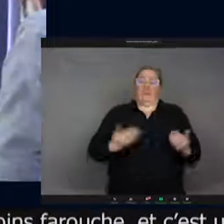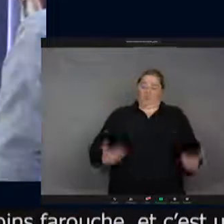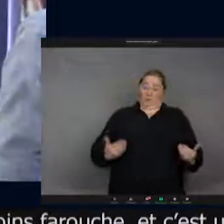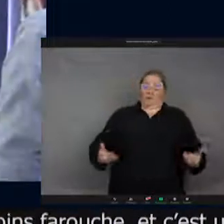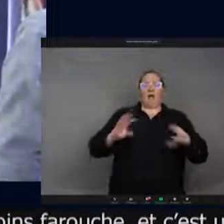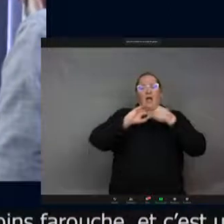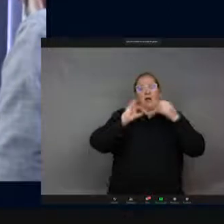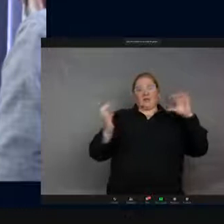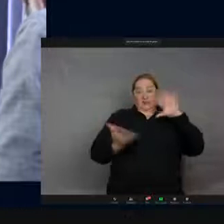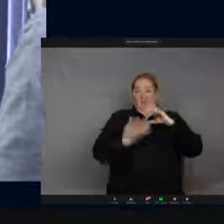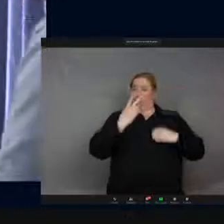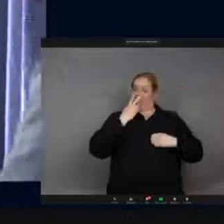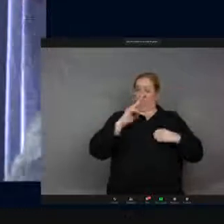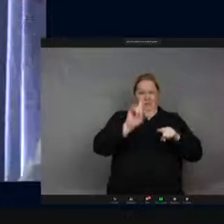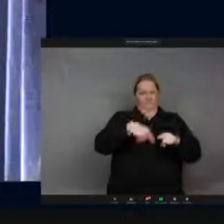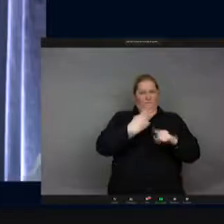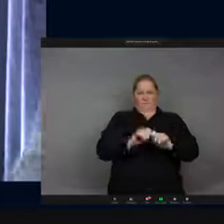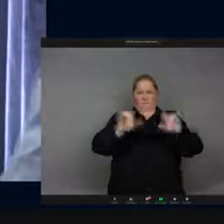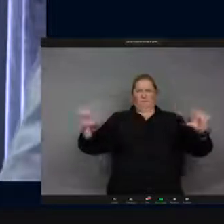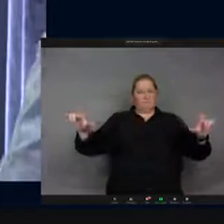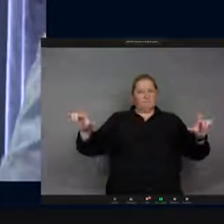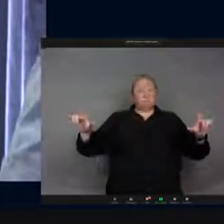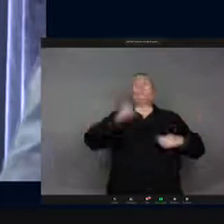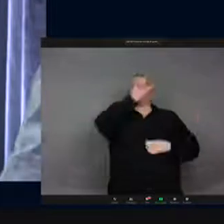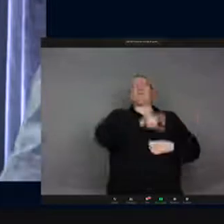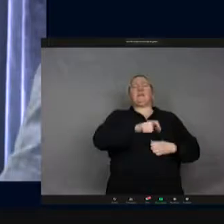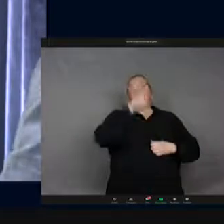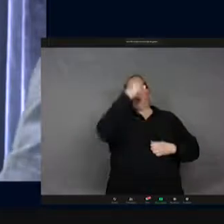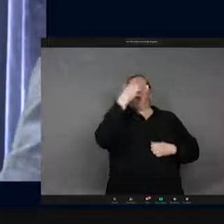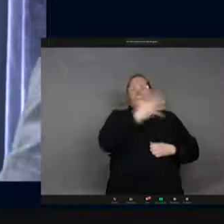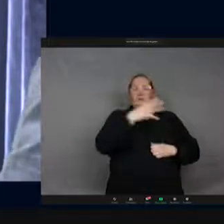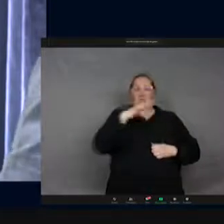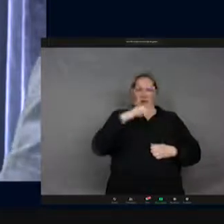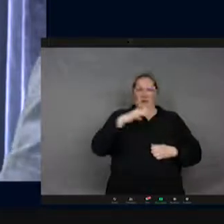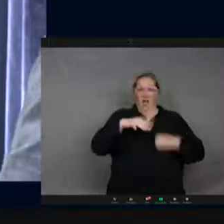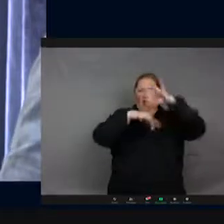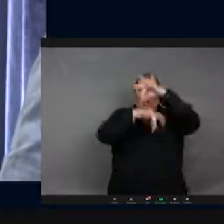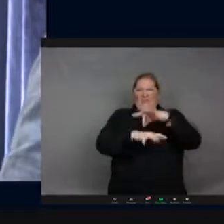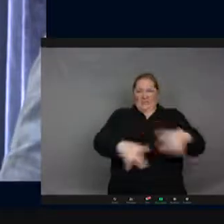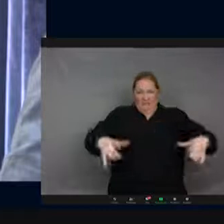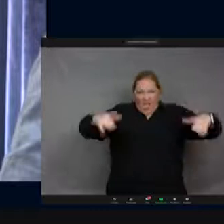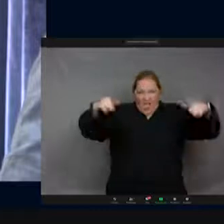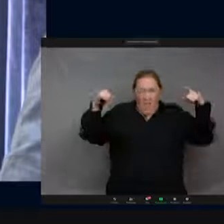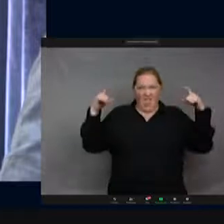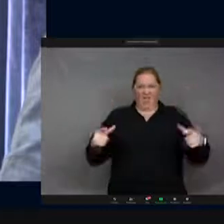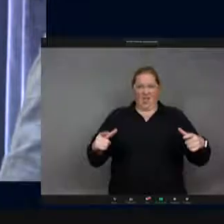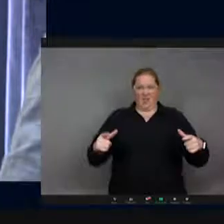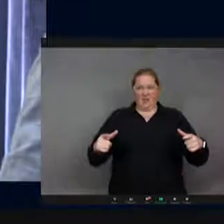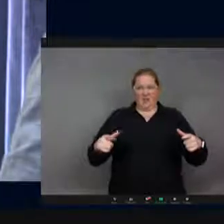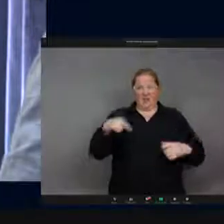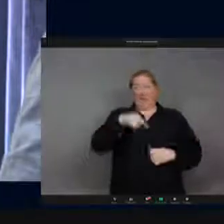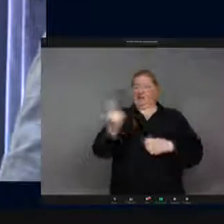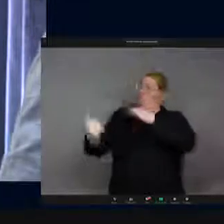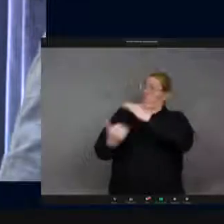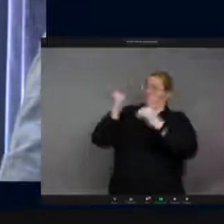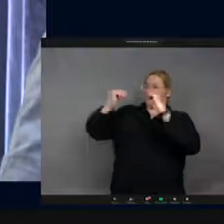j'ai vu un film, c'est un Américain, je crois, qui a une énorme araignée, mais énorme. Elle est géante et elle est tout le temps chez lui, il lui donne